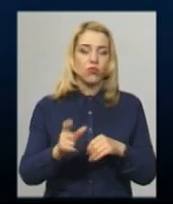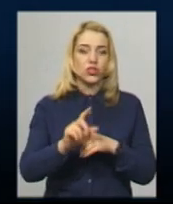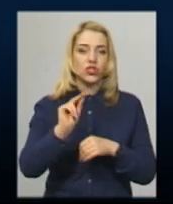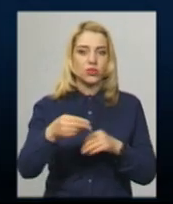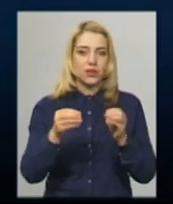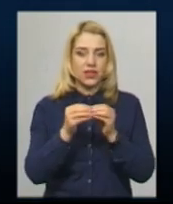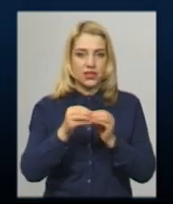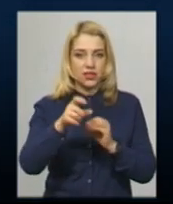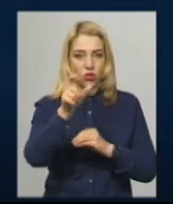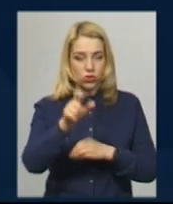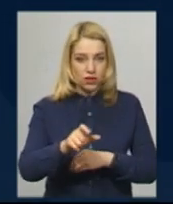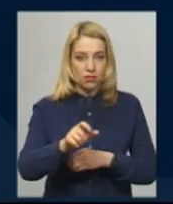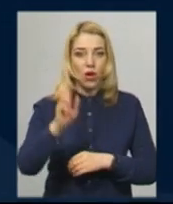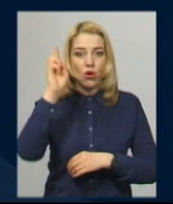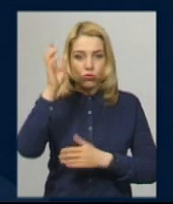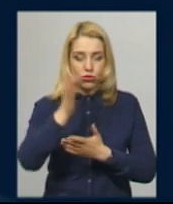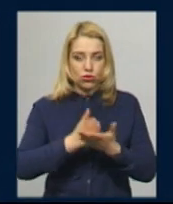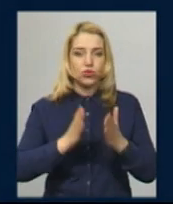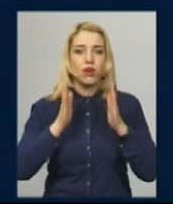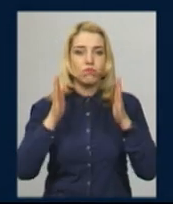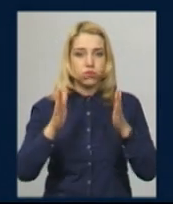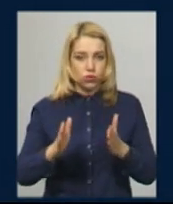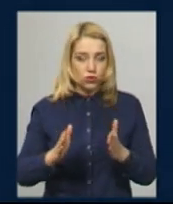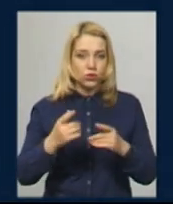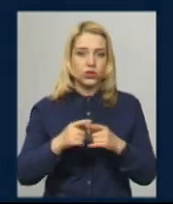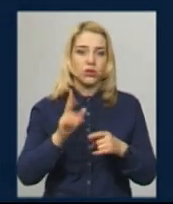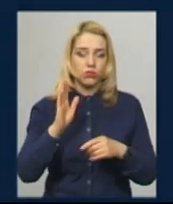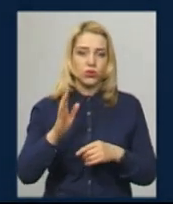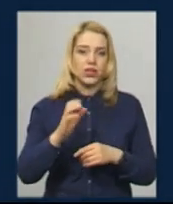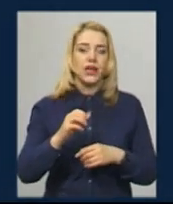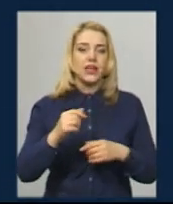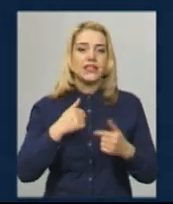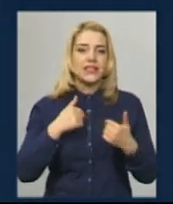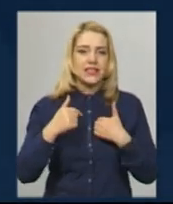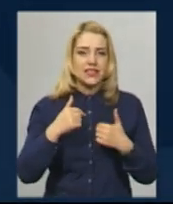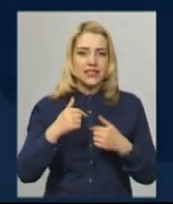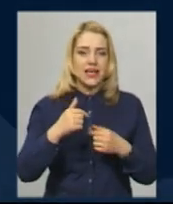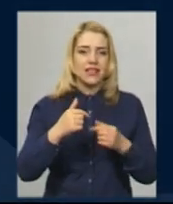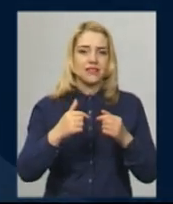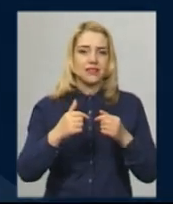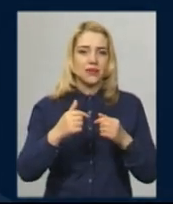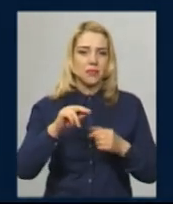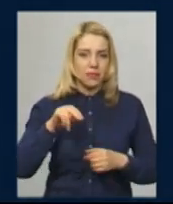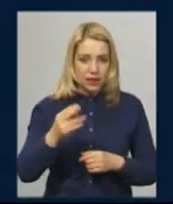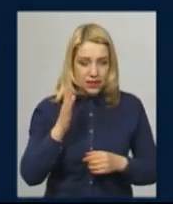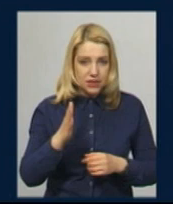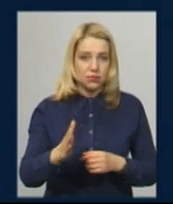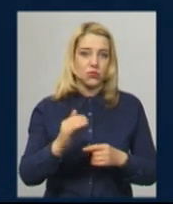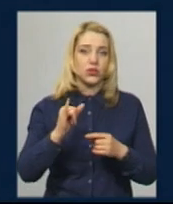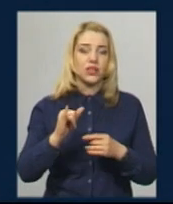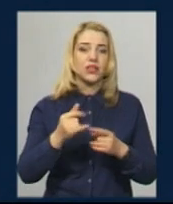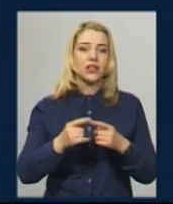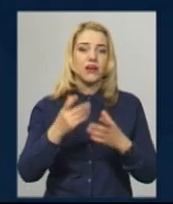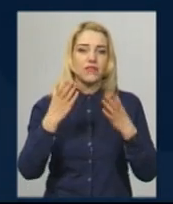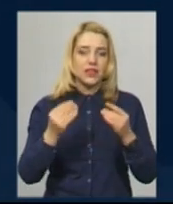Отже, богослужіння буде, будуть богослужіння страсної седмиці, будуть богослужіння і у день